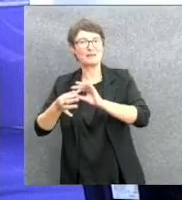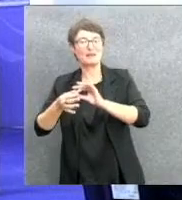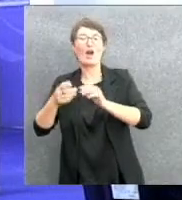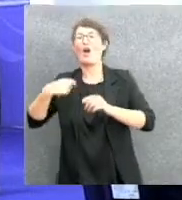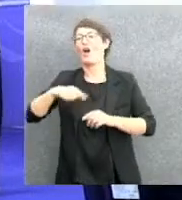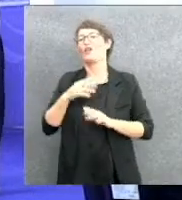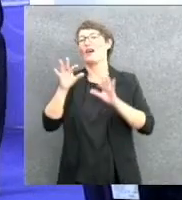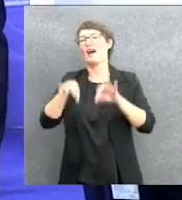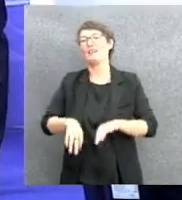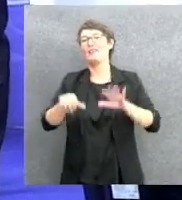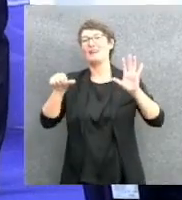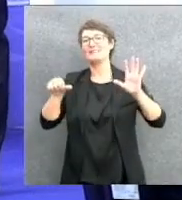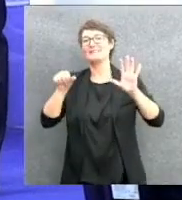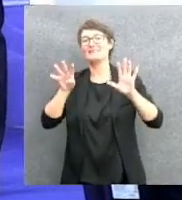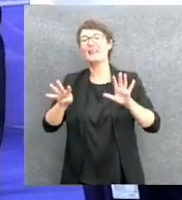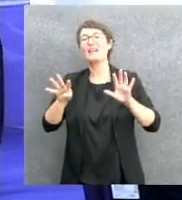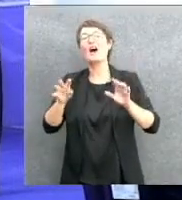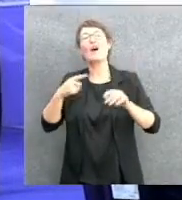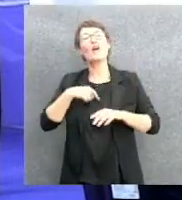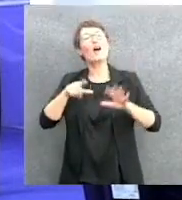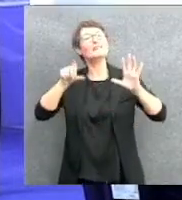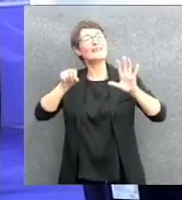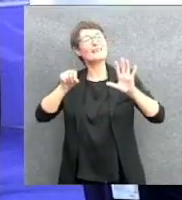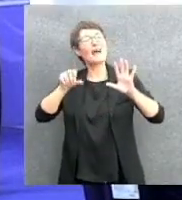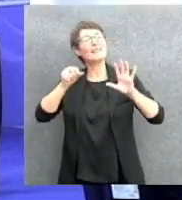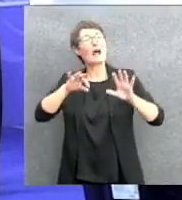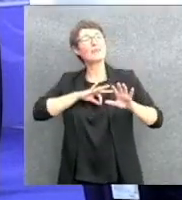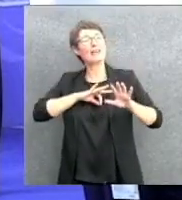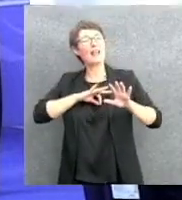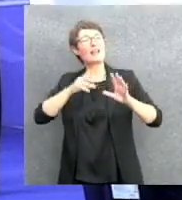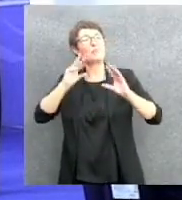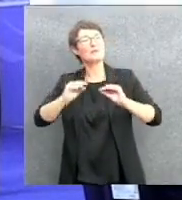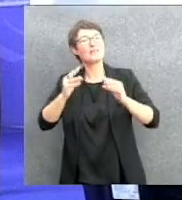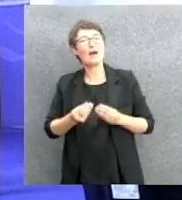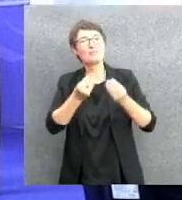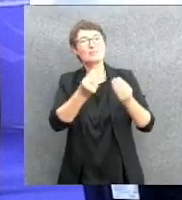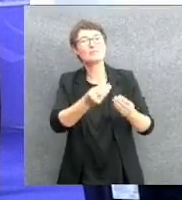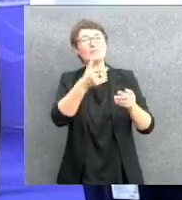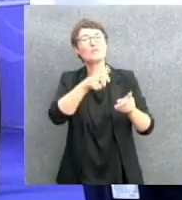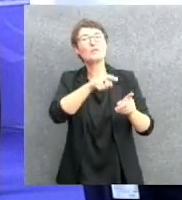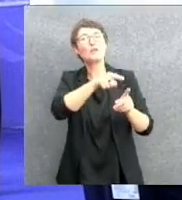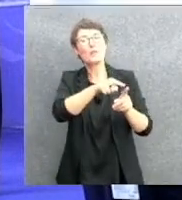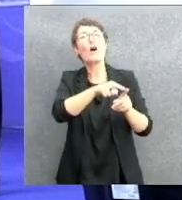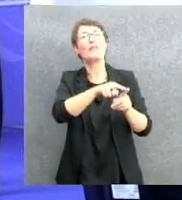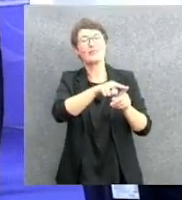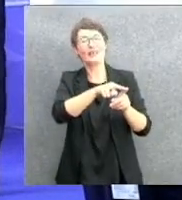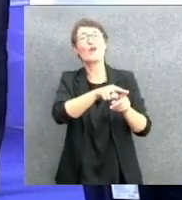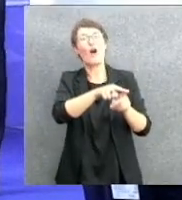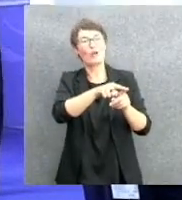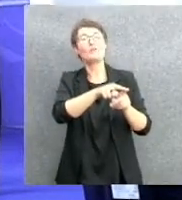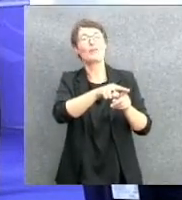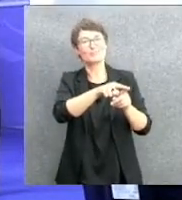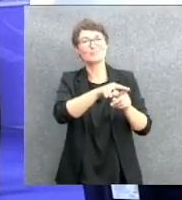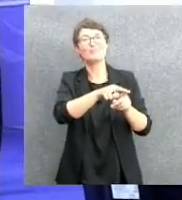lui, perché il mondo della disabilità ha trovato sul terreno dell'arte un riconoscimento straordinario.